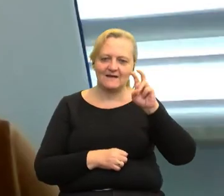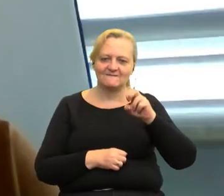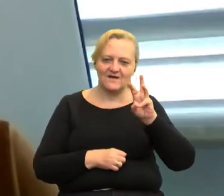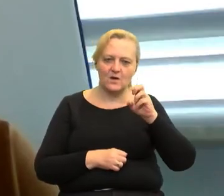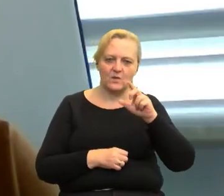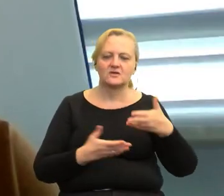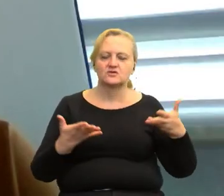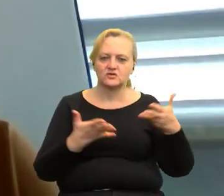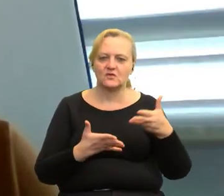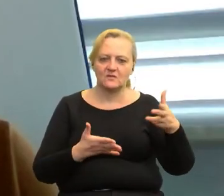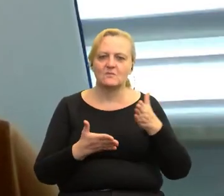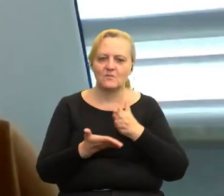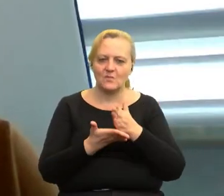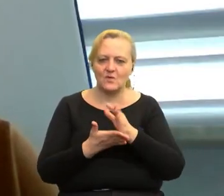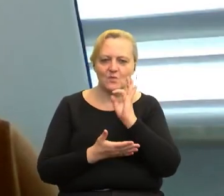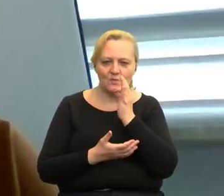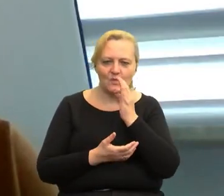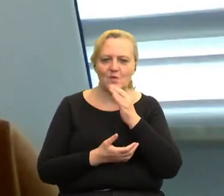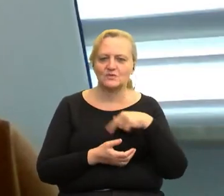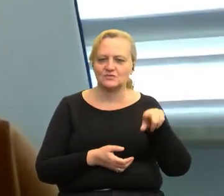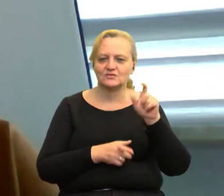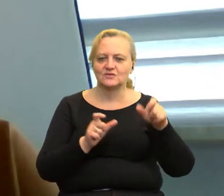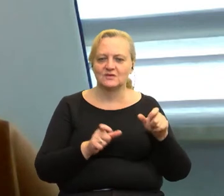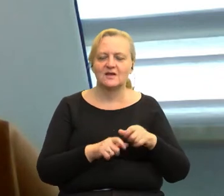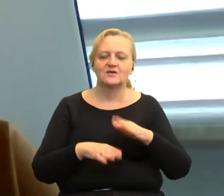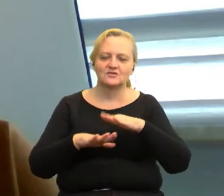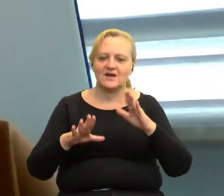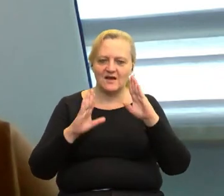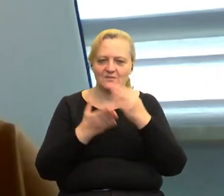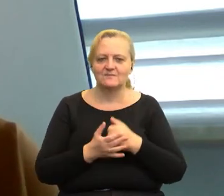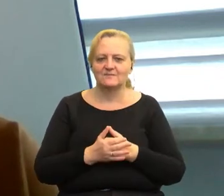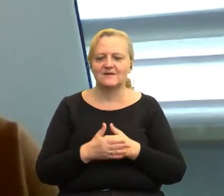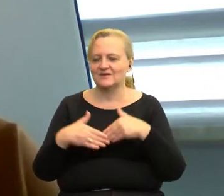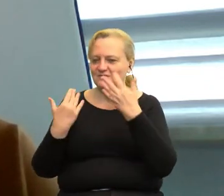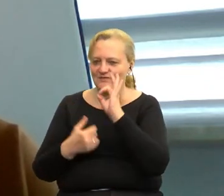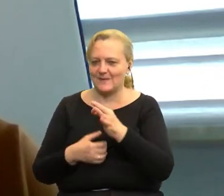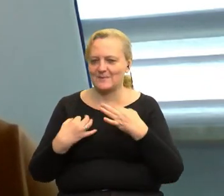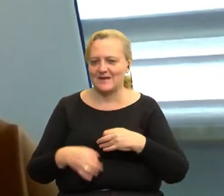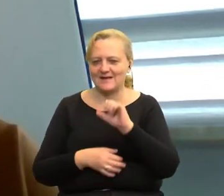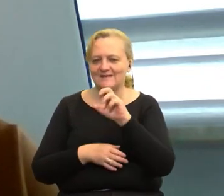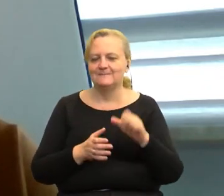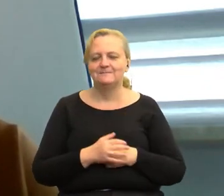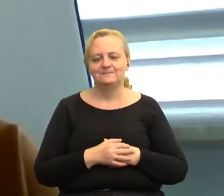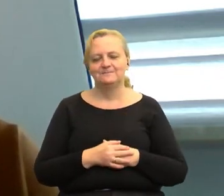ze Stowarzyszenia Pomocy Młodzieży i Dzieciom Autystycznym. Dzień dobry, pani Anno.